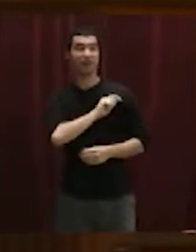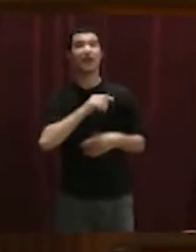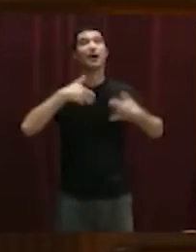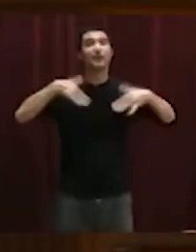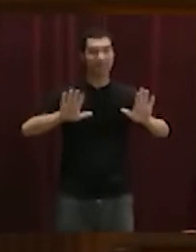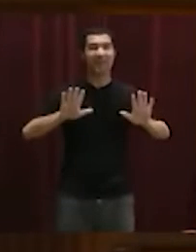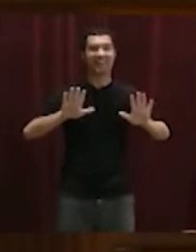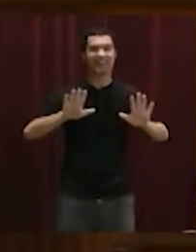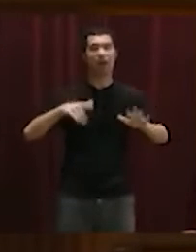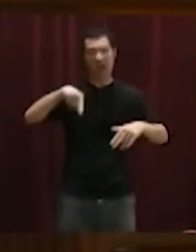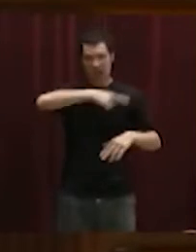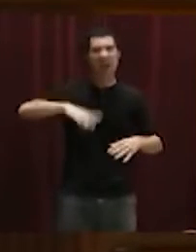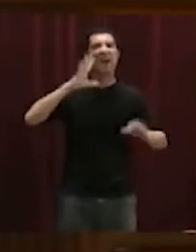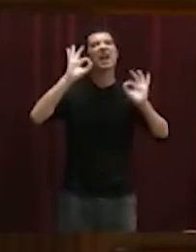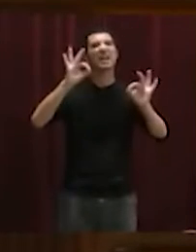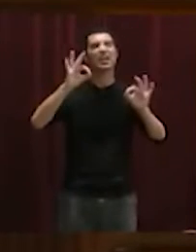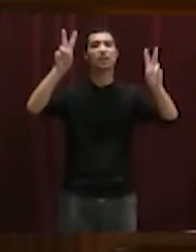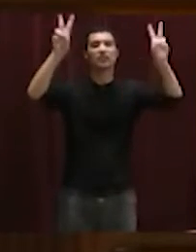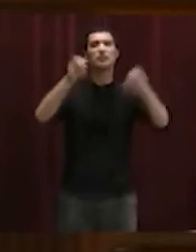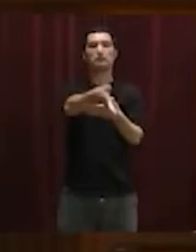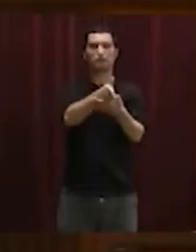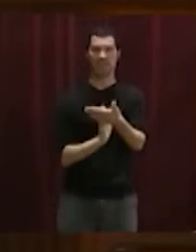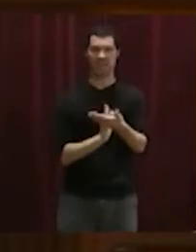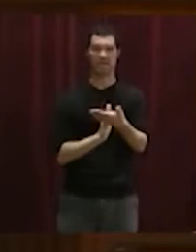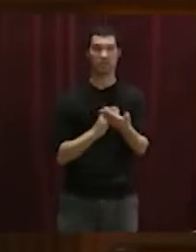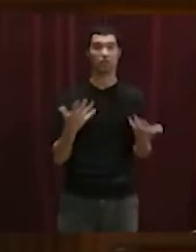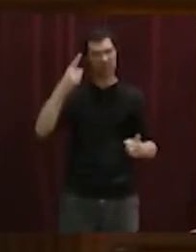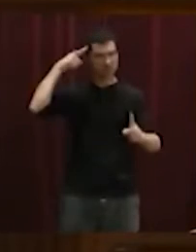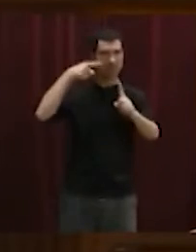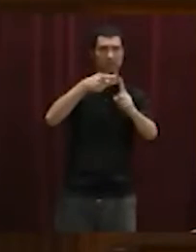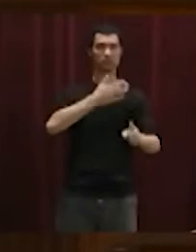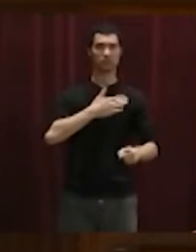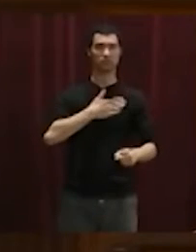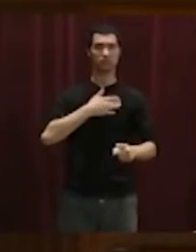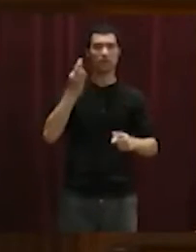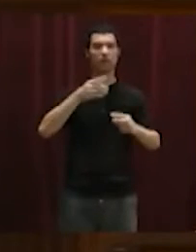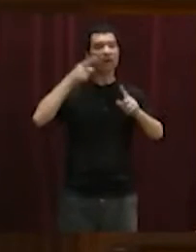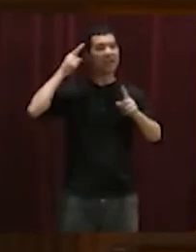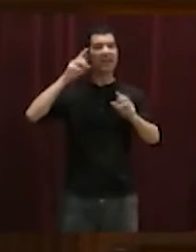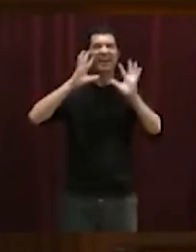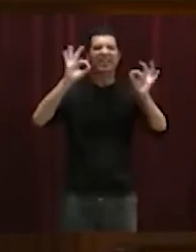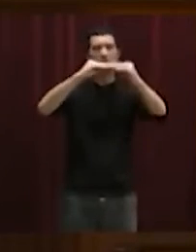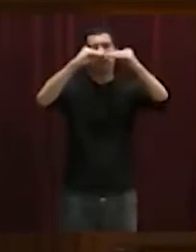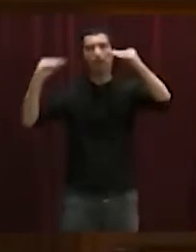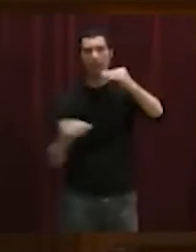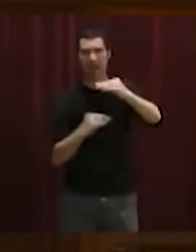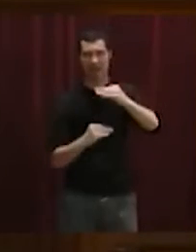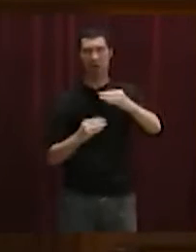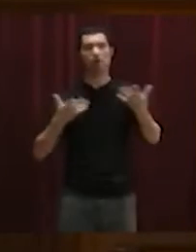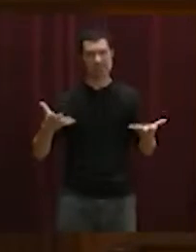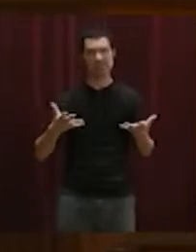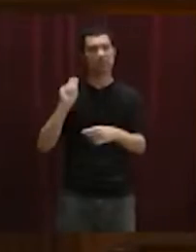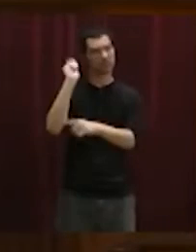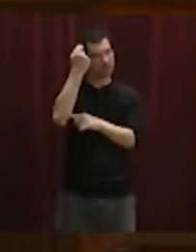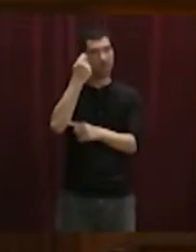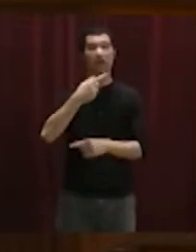realitat és que seguim en zona de risc mitjà i el nostre objectiu no pot ser altre que arribar a la zona de risc baix. Els 140 casos